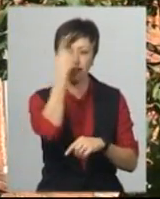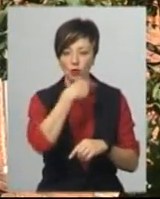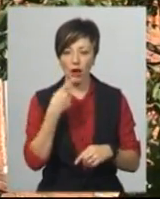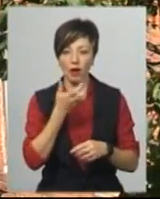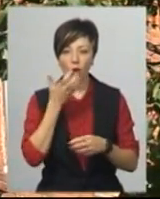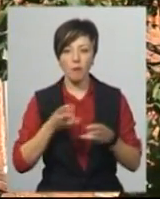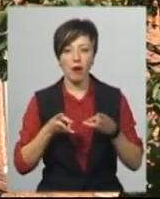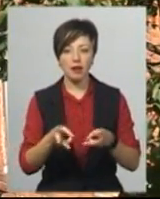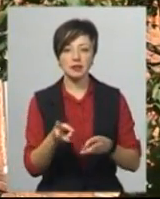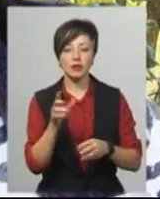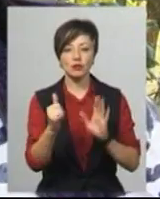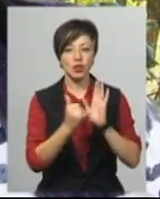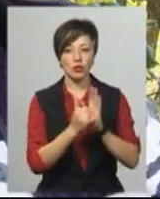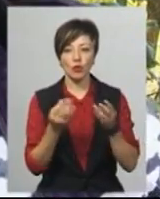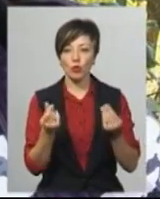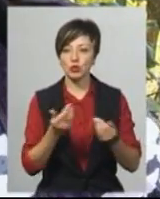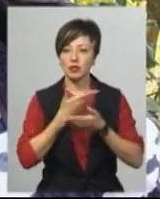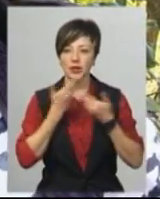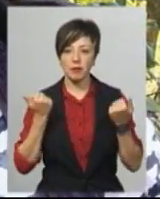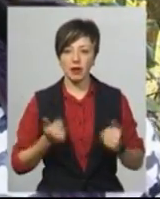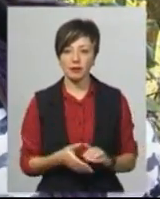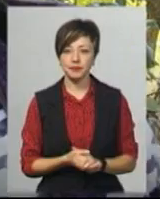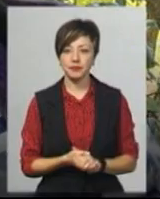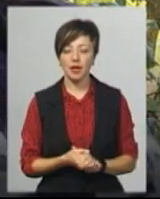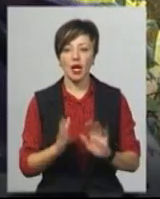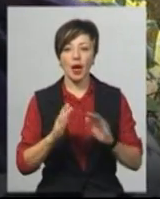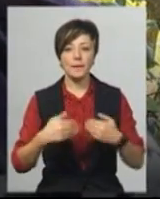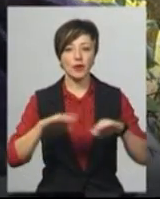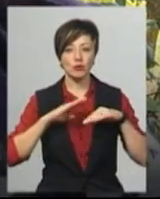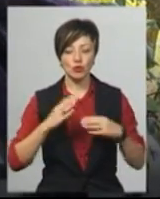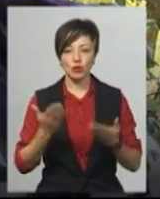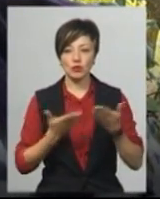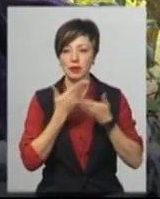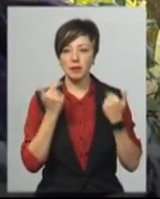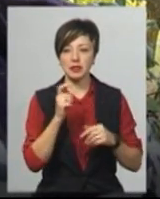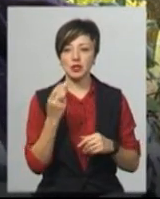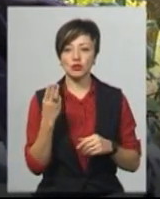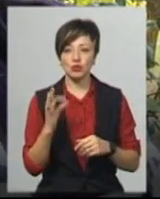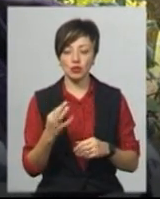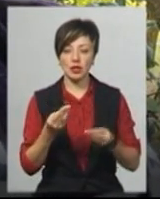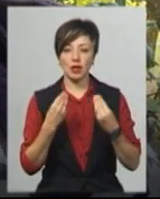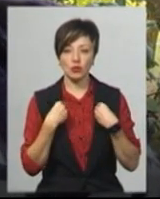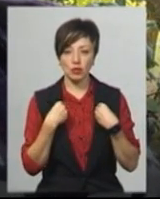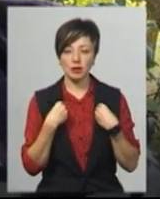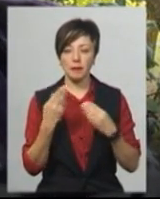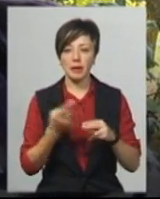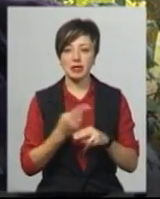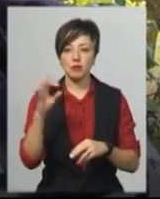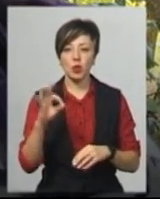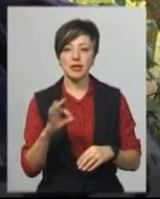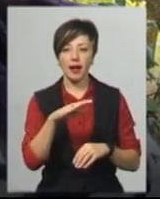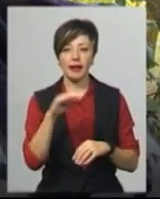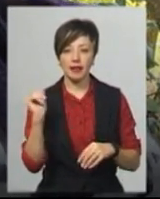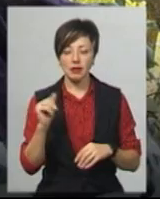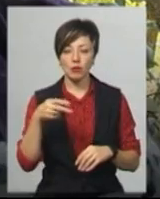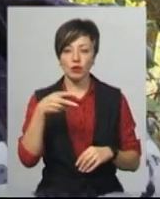опалення, але на їхнє встановлення коштів немає. Пропонують, якщо ми не маємо за що робити, вони нам дадуть безпроцентний кредит